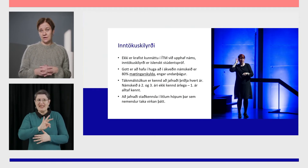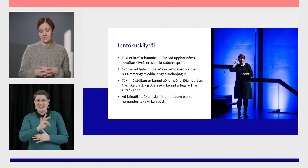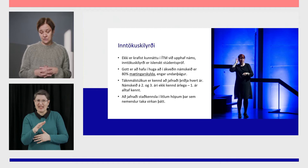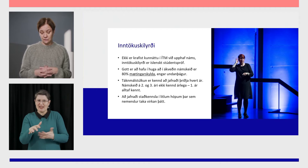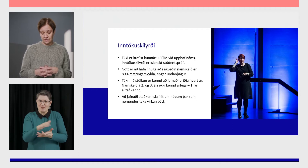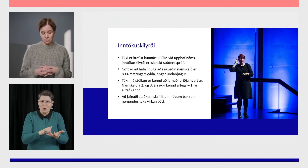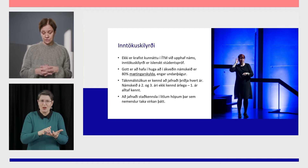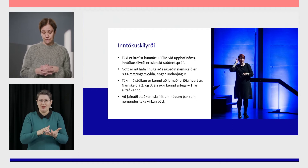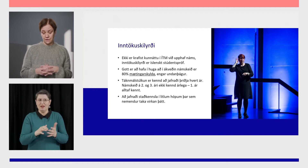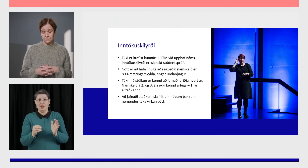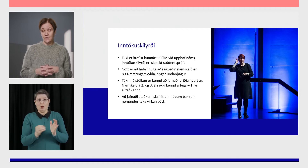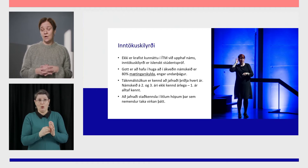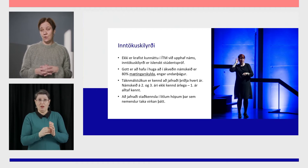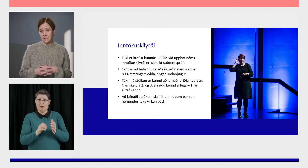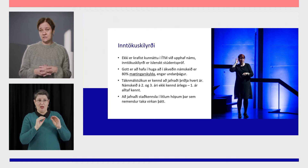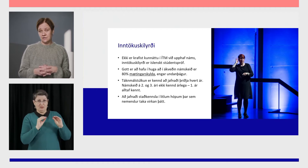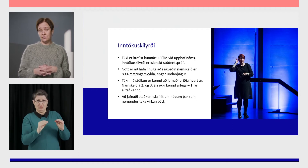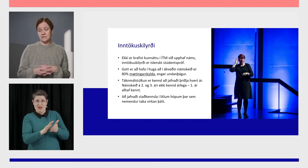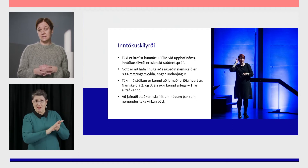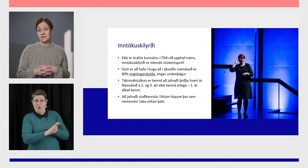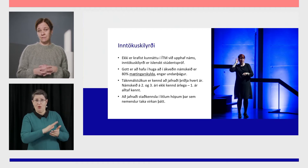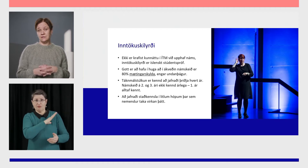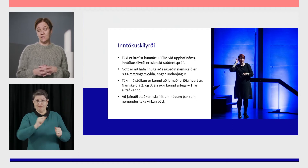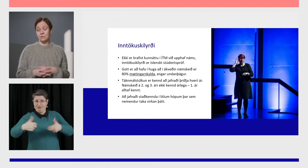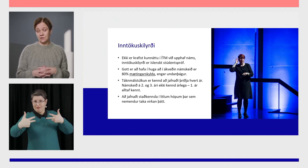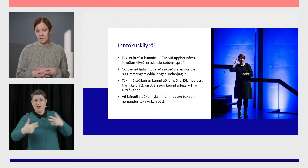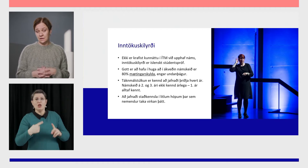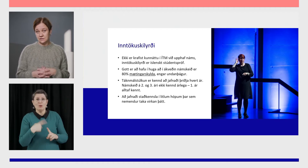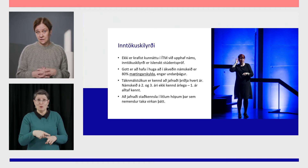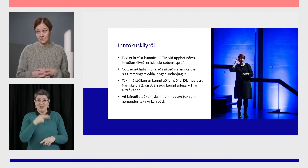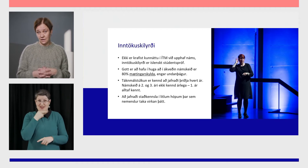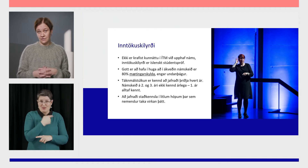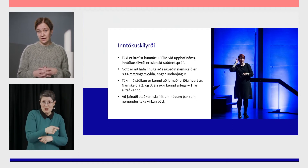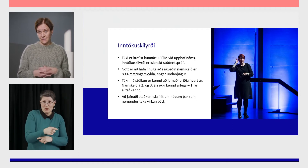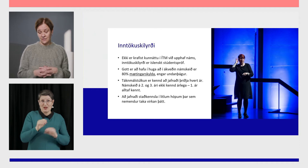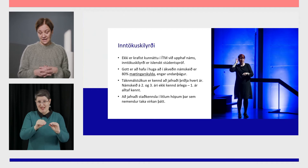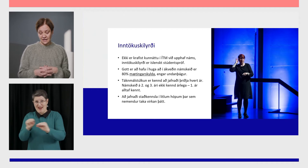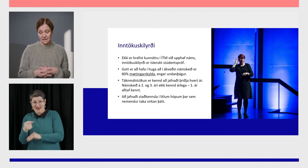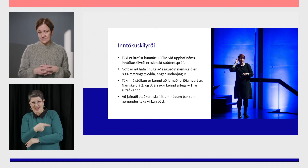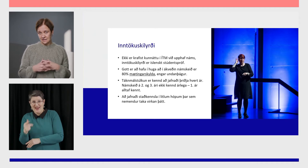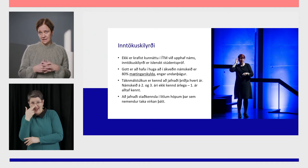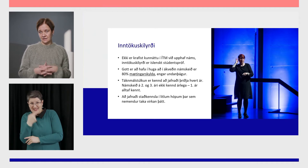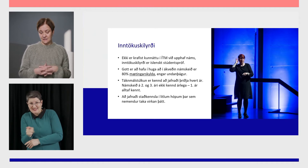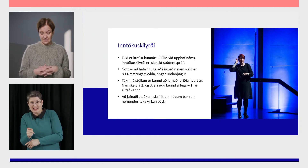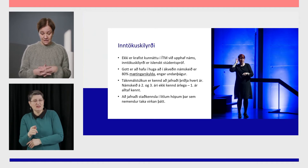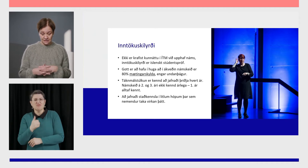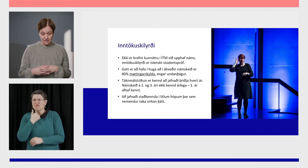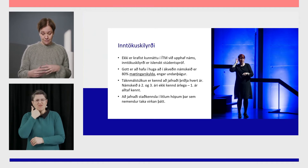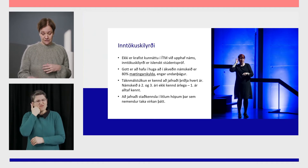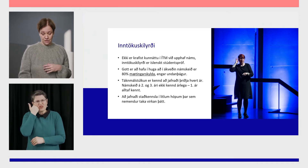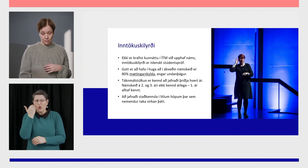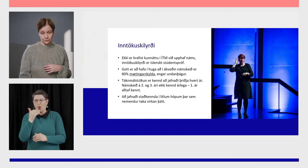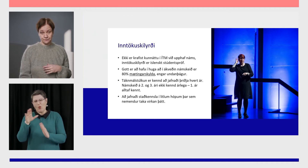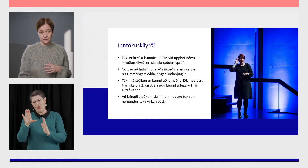með fjárkennslu í tákmálsnámi og eins hefur reynsla nefnda og kennara sínt það að það er ekki æskililegt til að